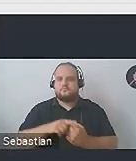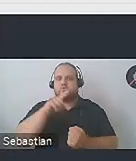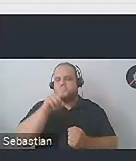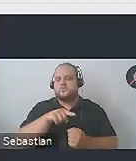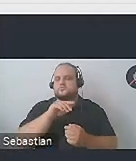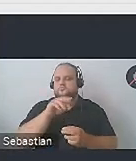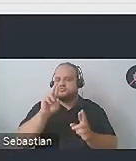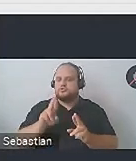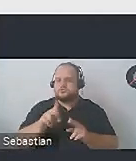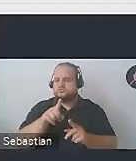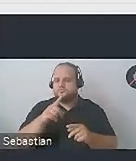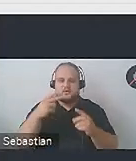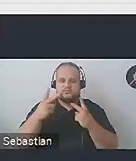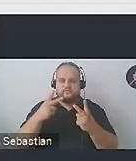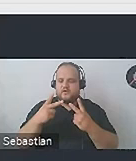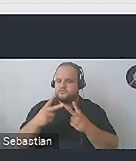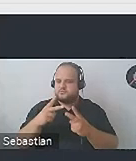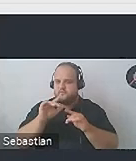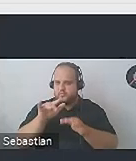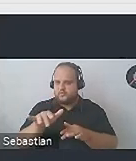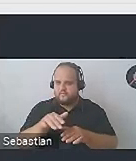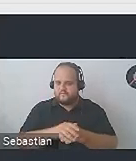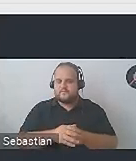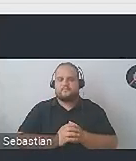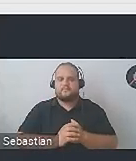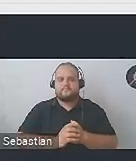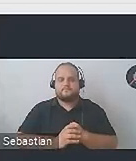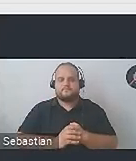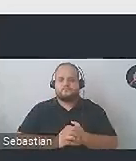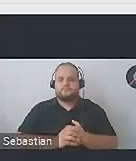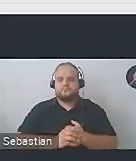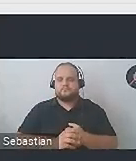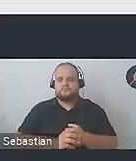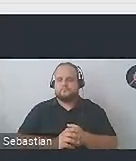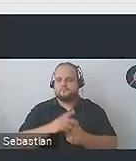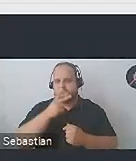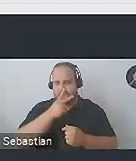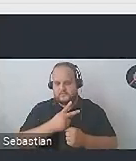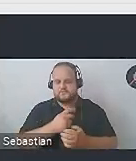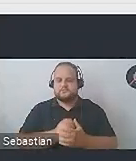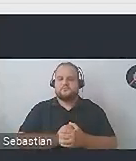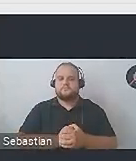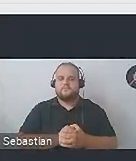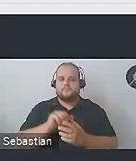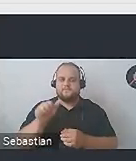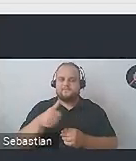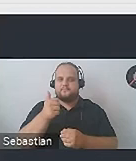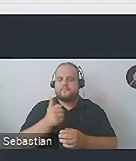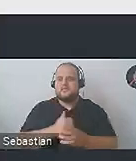dostępność, a uniknięcie ich bywa bardzo łatwe. Więc spójrzmy. Punkt pierwszy.